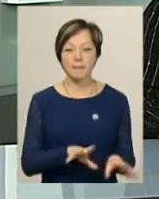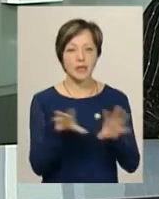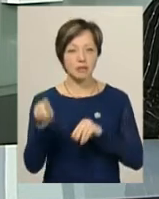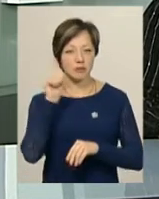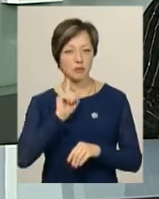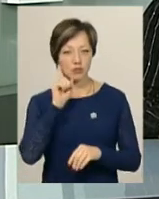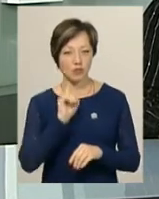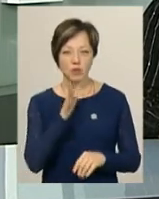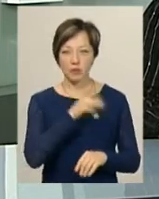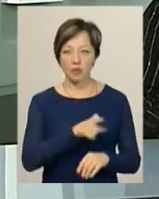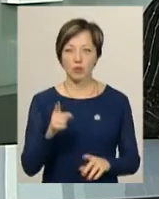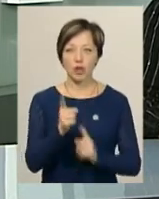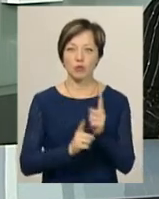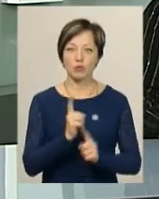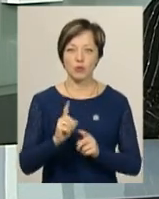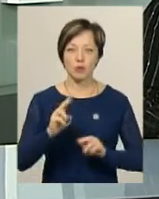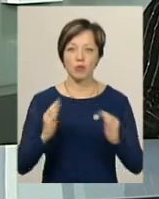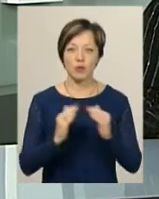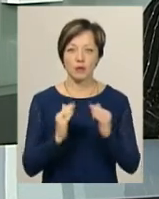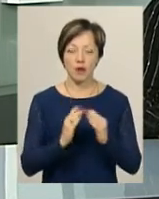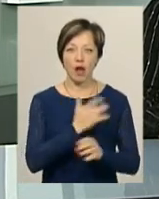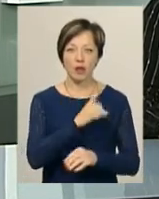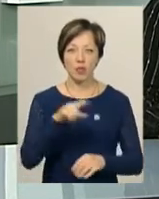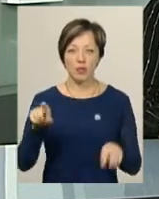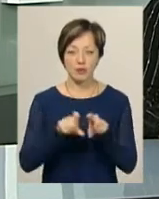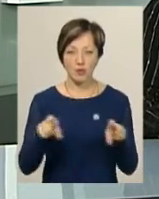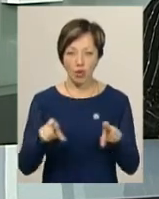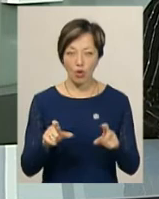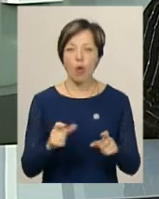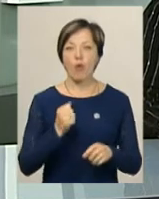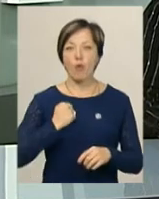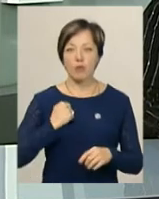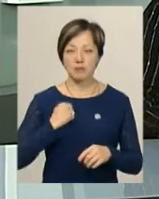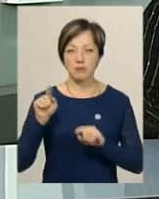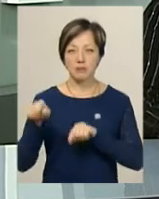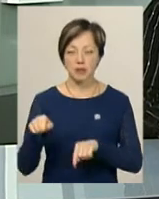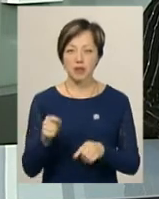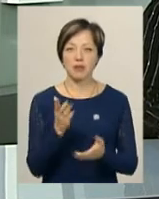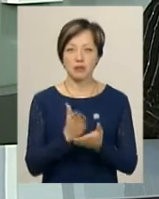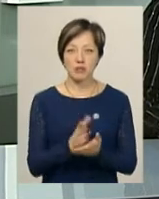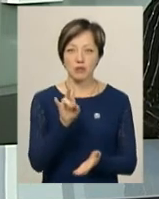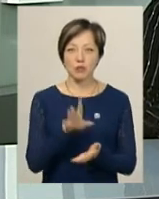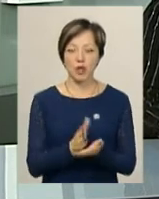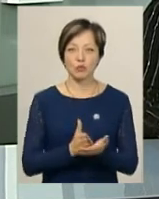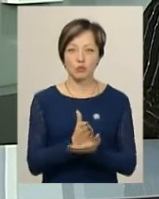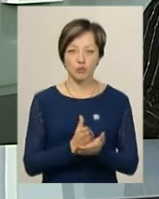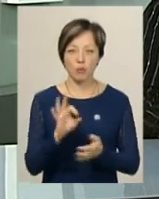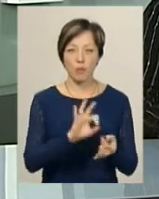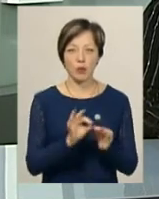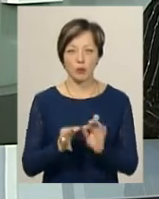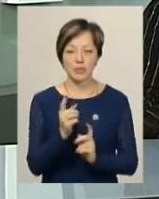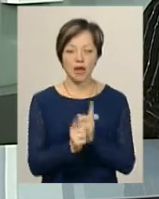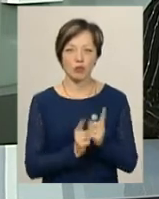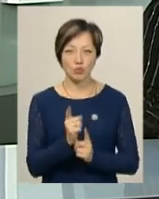тимчасовий на період реконструкції будівлі кардіодиспансеру. У госпіталі розташували стаціонарну службу диспансеру. Про подробиці